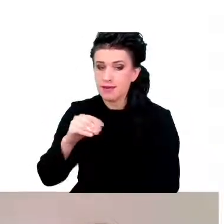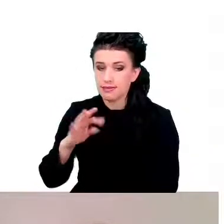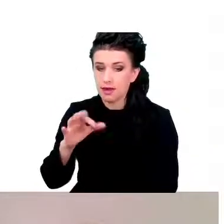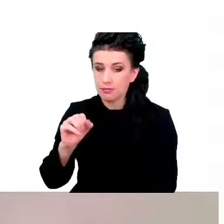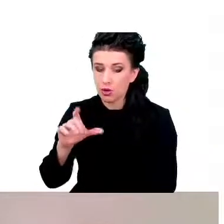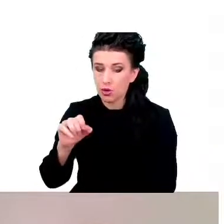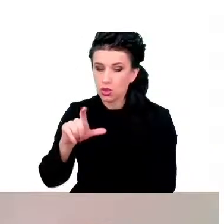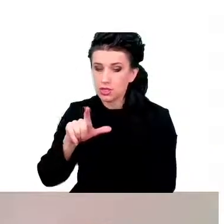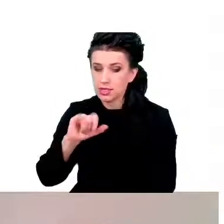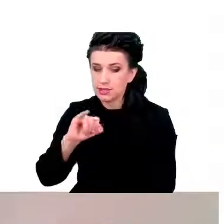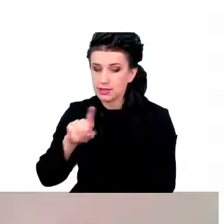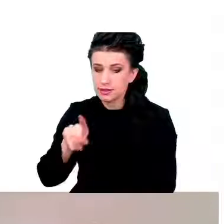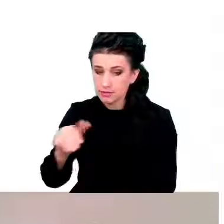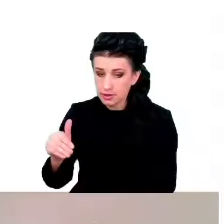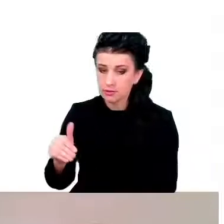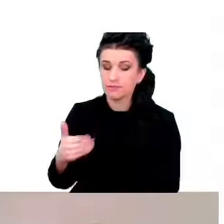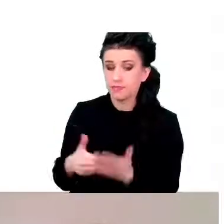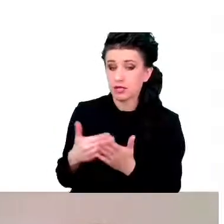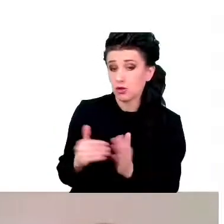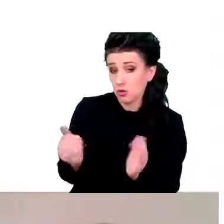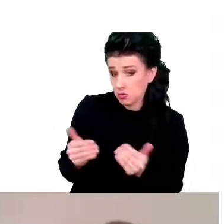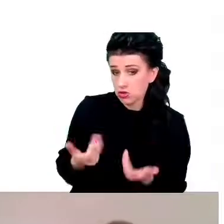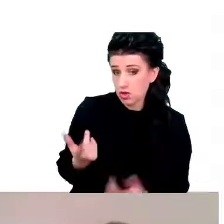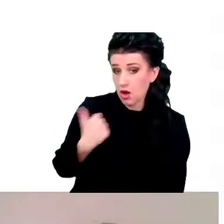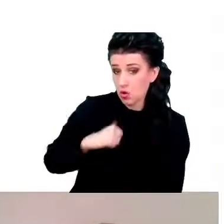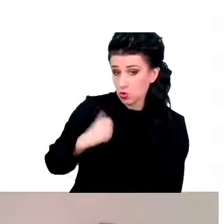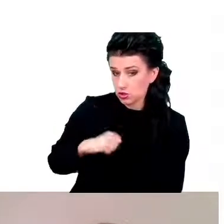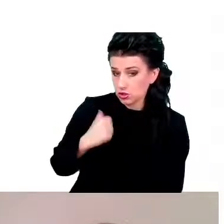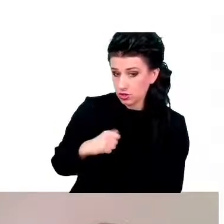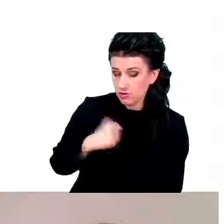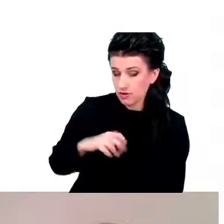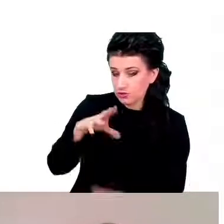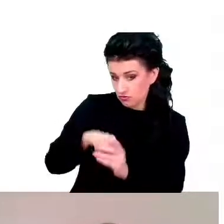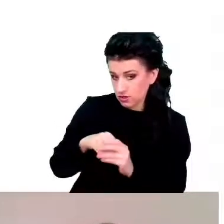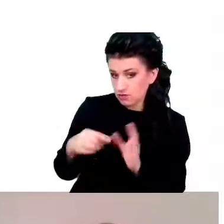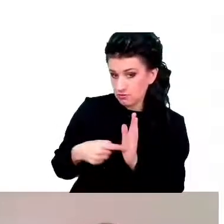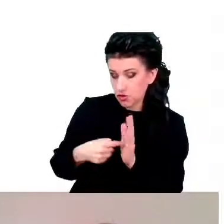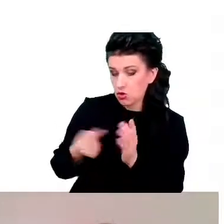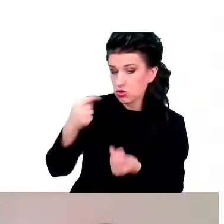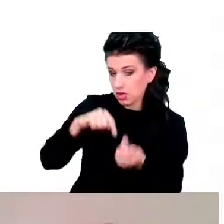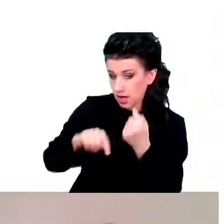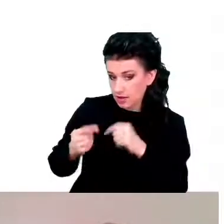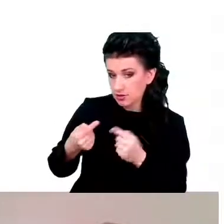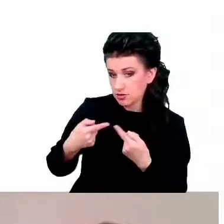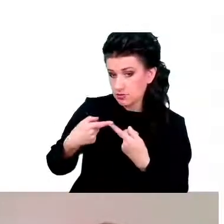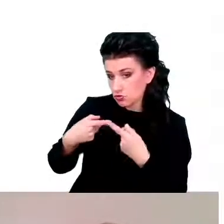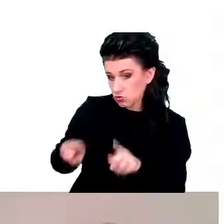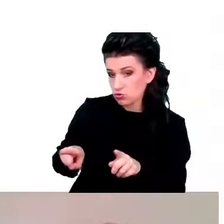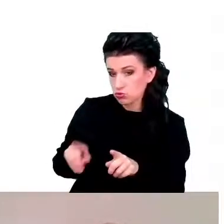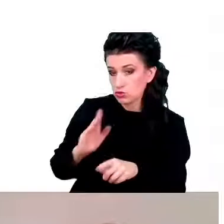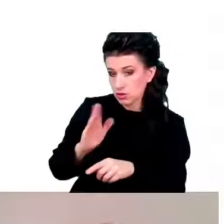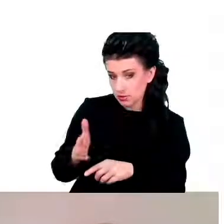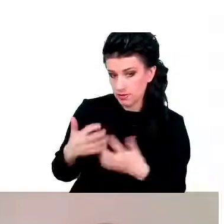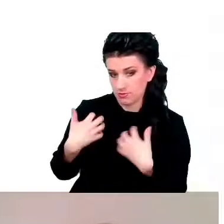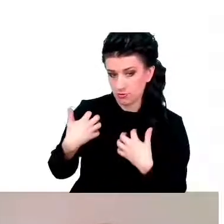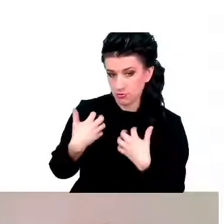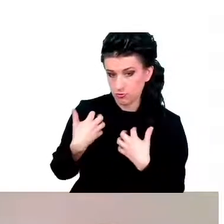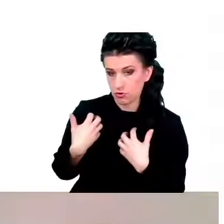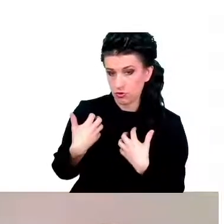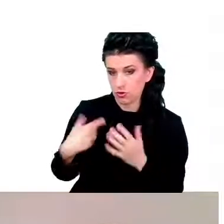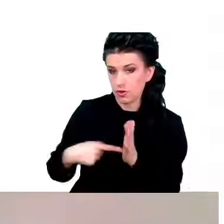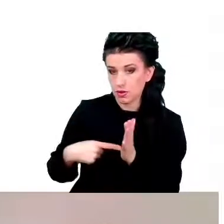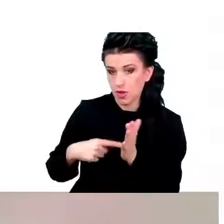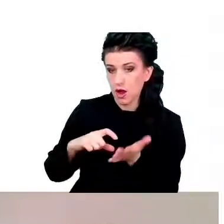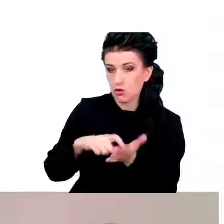metabolizmu, w tym można się spodziewać, że taki organizm będzie żył krócej, czy taka komórka będzie żyła krócej